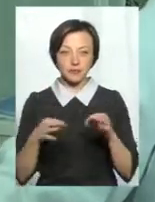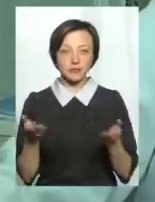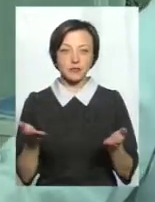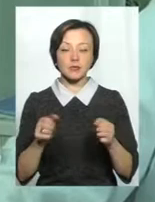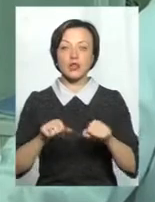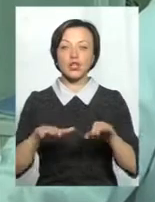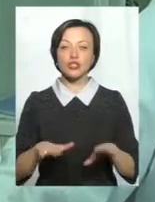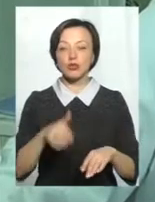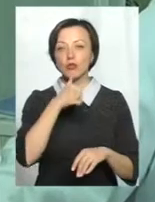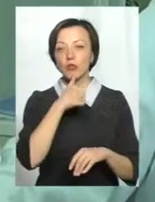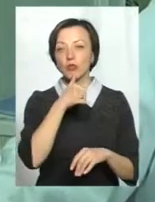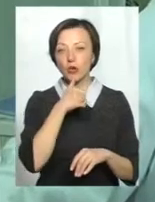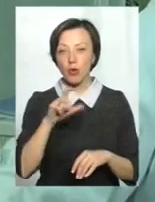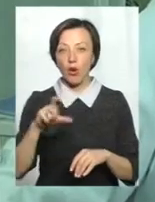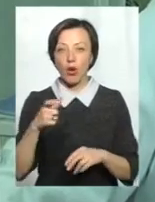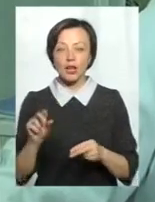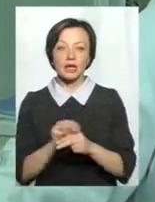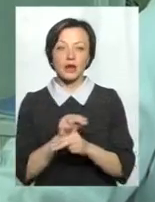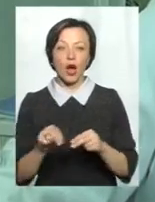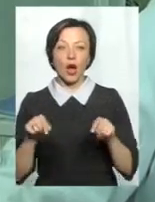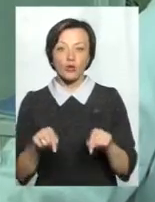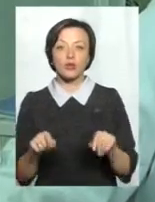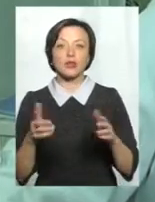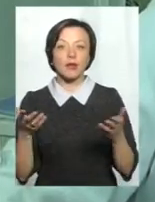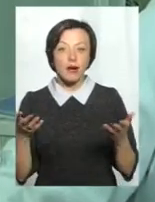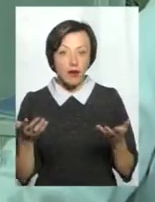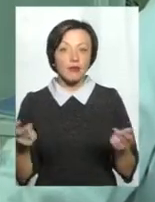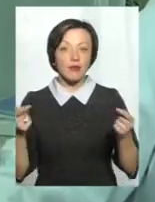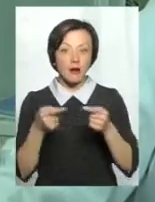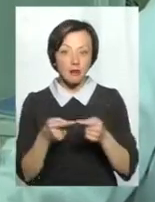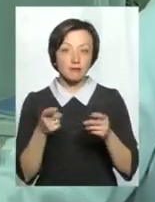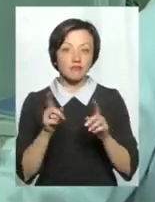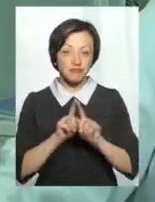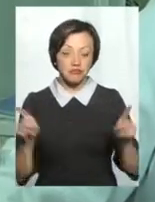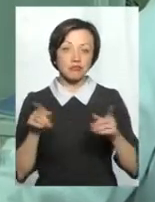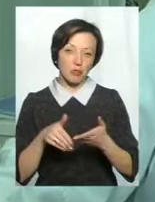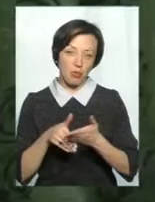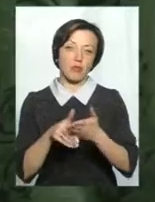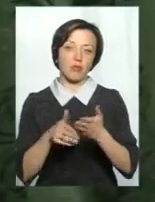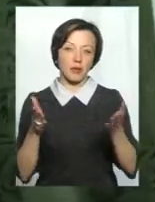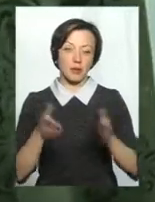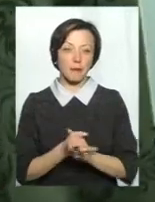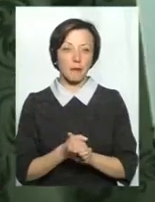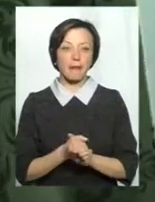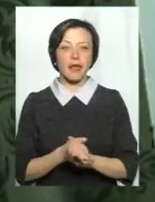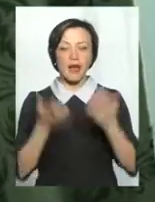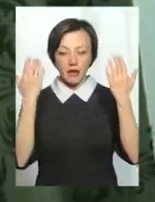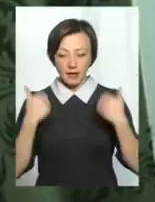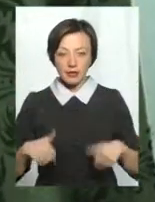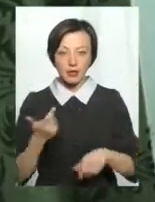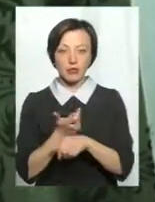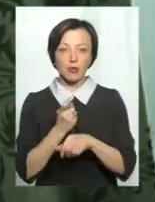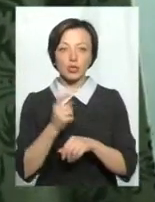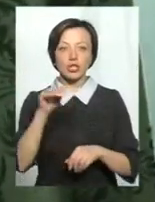рішили ще попробувати голкотерапію, а туди якраз той коньок, який поможе. На тілі людини є понад